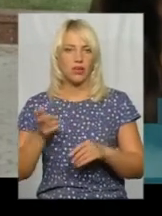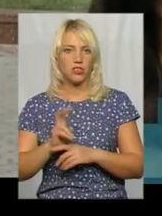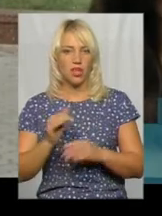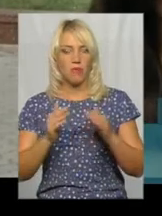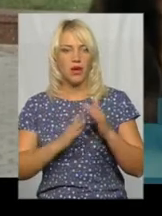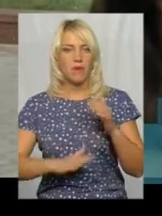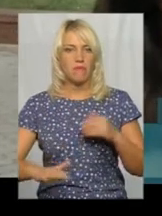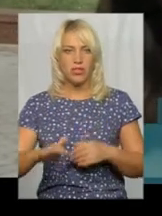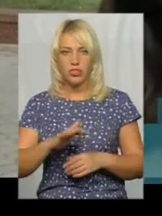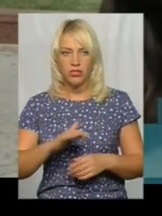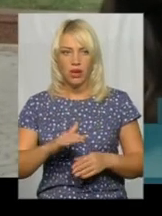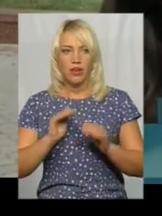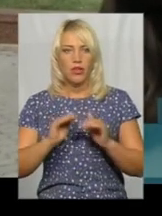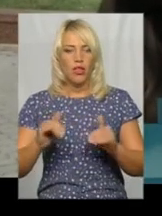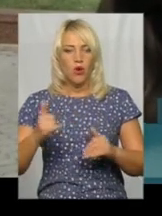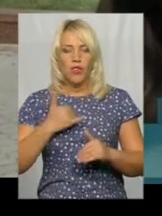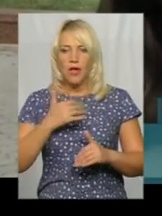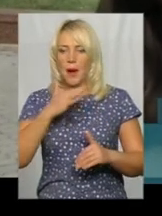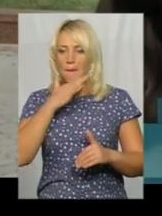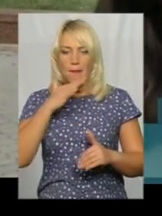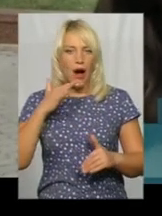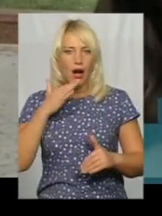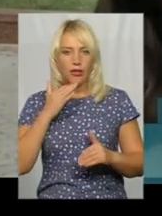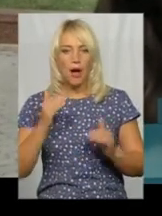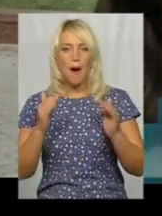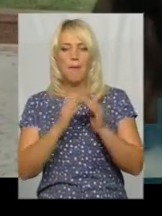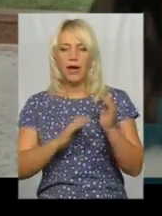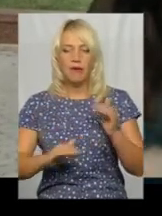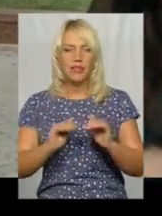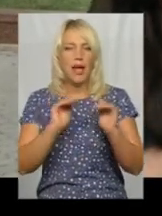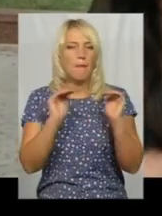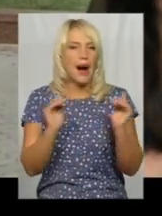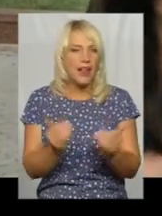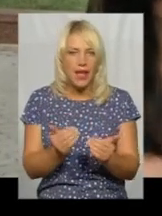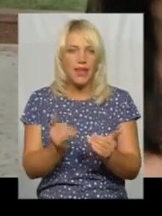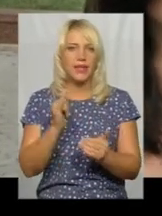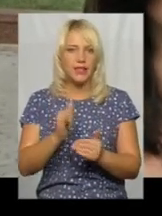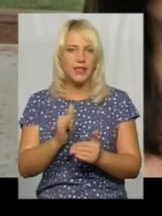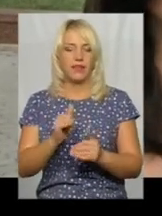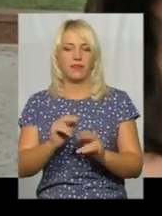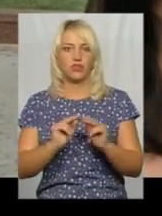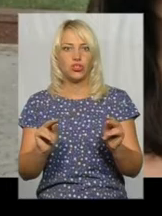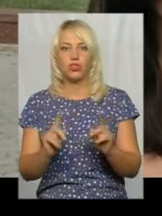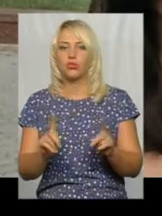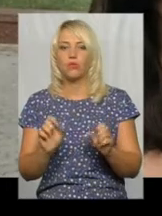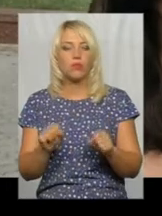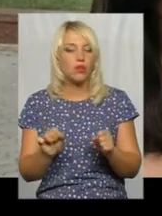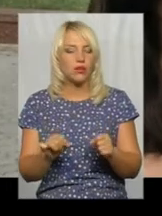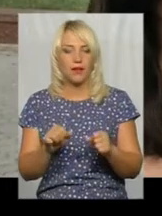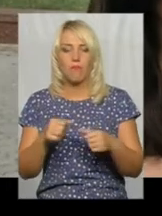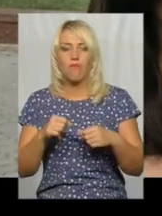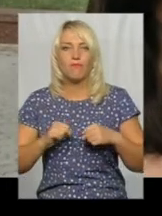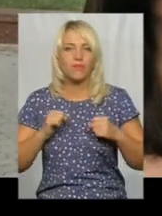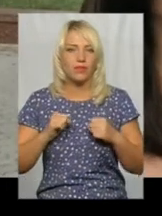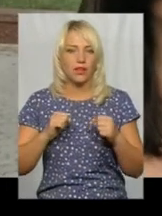приміщення, діток в нас багато, приміщення маленьке. Звичайно, вчителі, що могли, по можливості, там